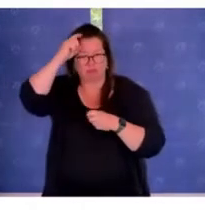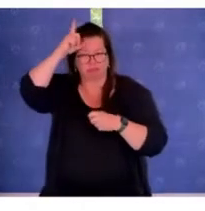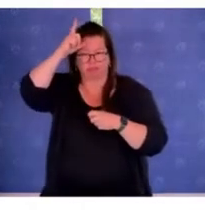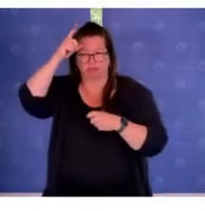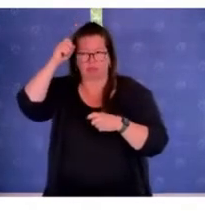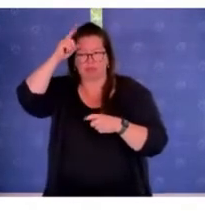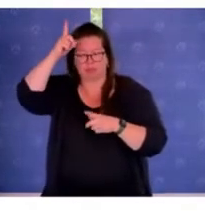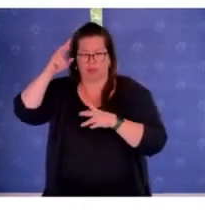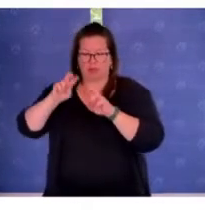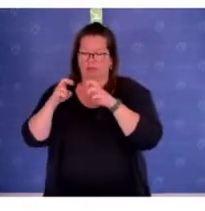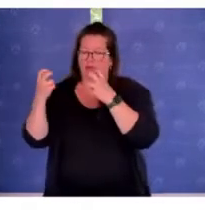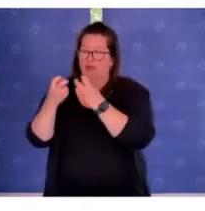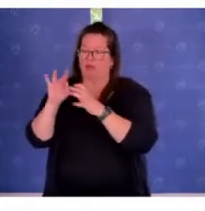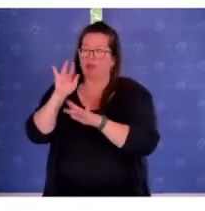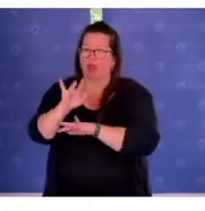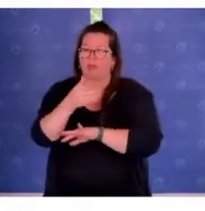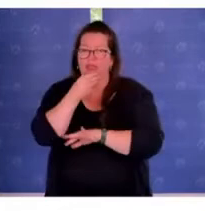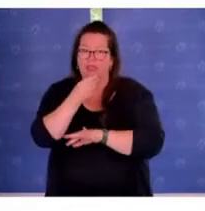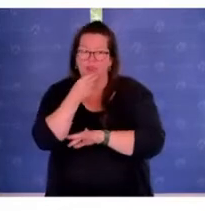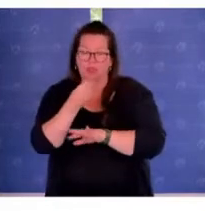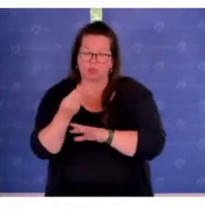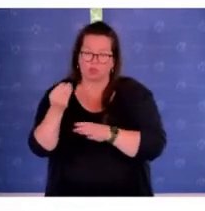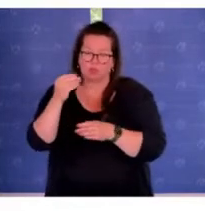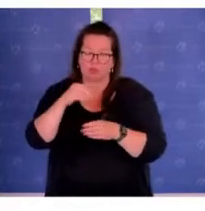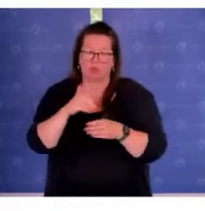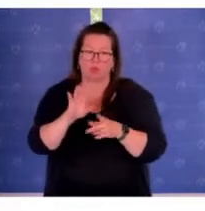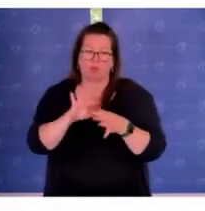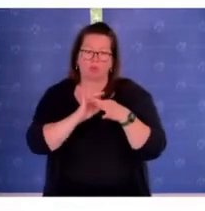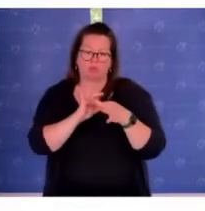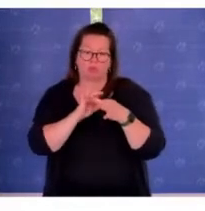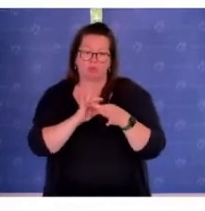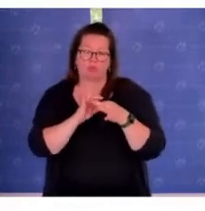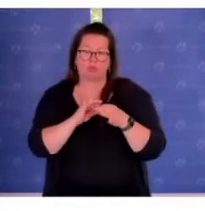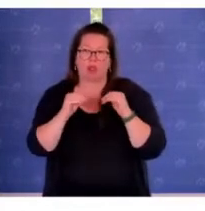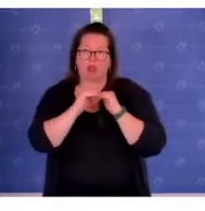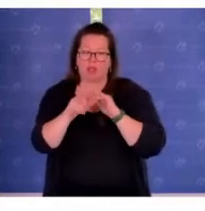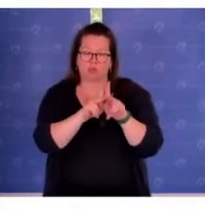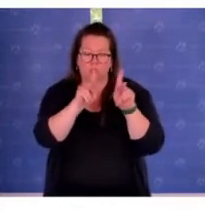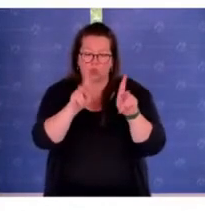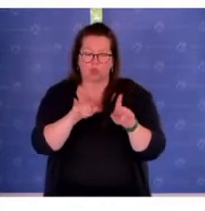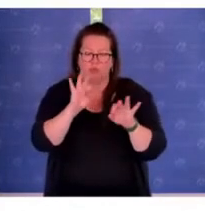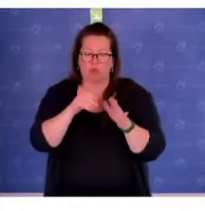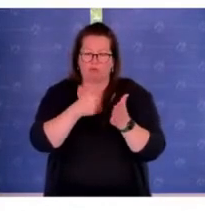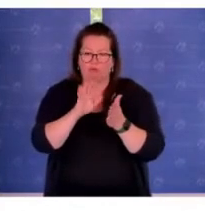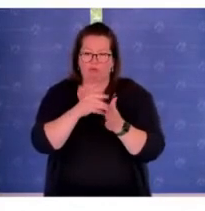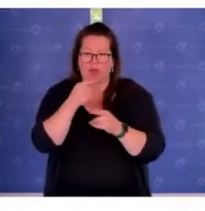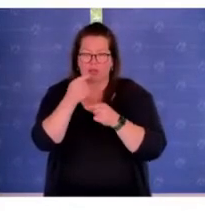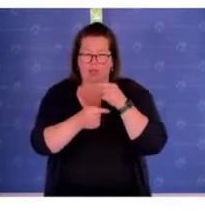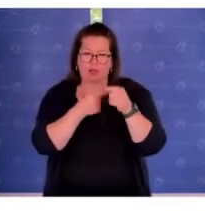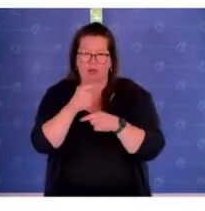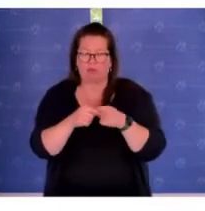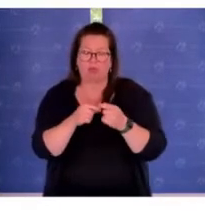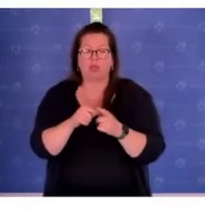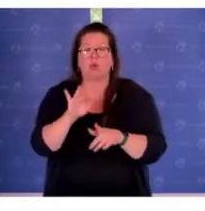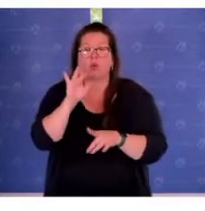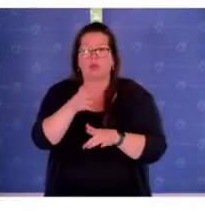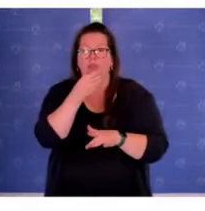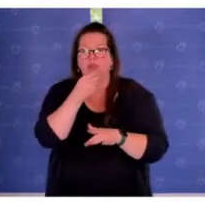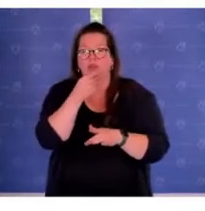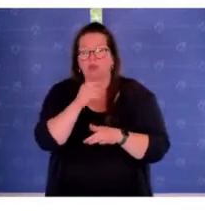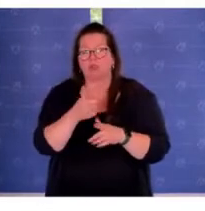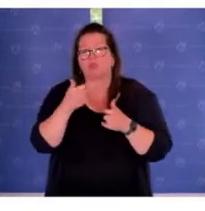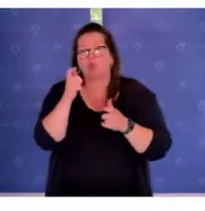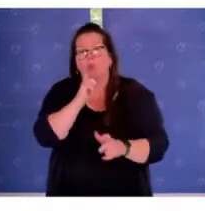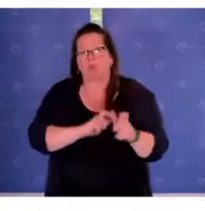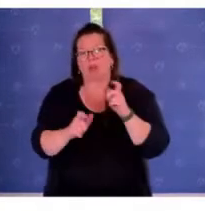Expertinnenkreises Antisemitismus, der auch im Rahmen unseres Landeskonzepts zur Weiterentwicklung der Antisemitismusprävention etabliert worden ist,